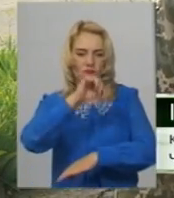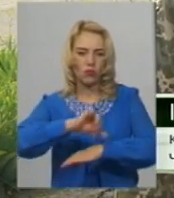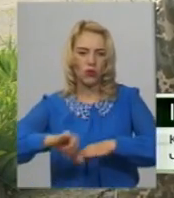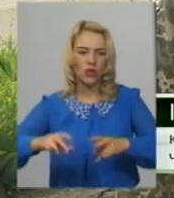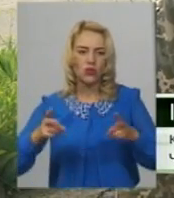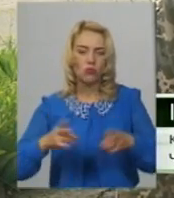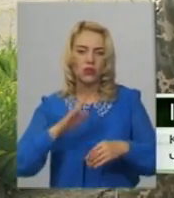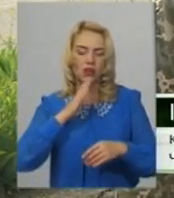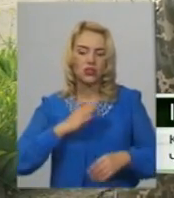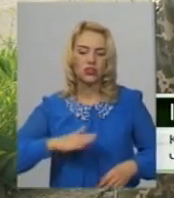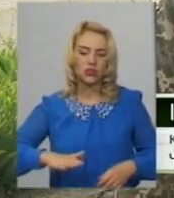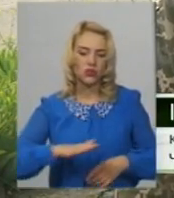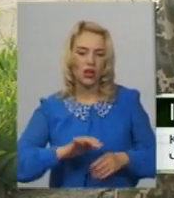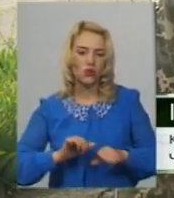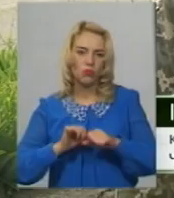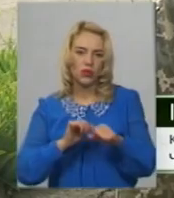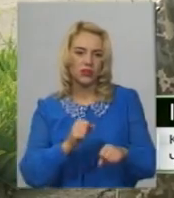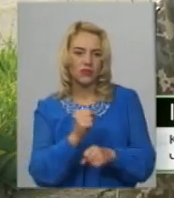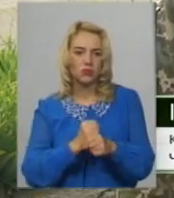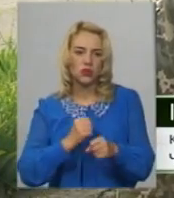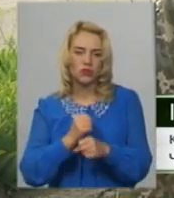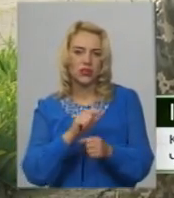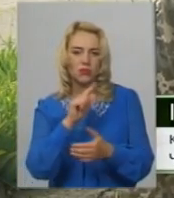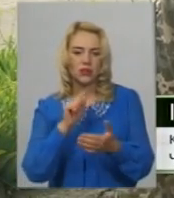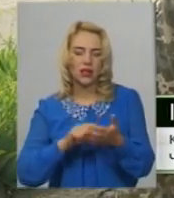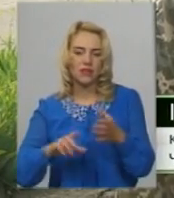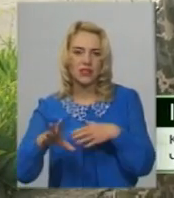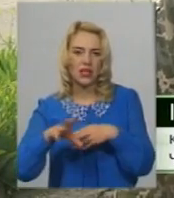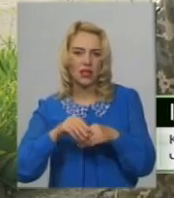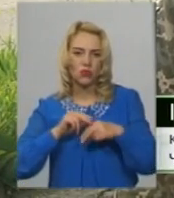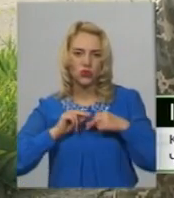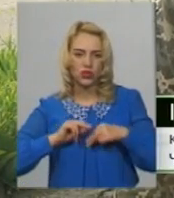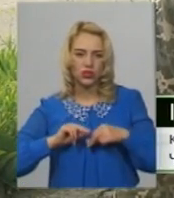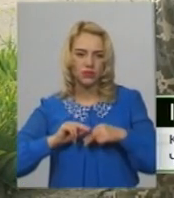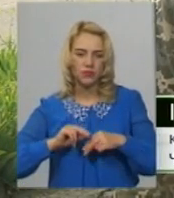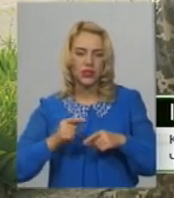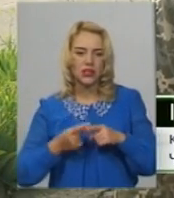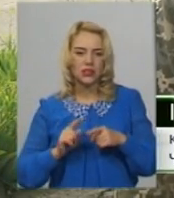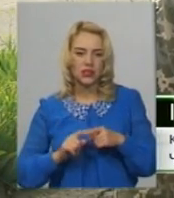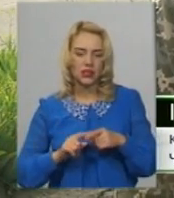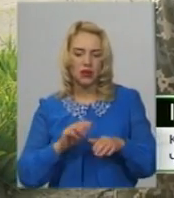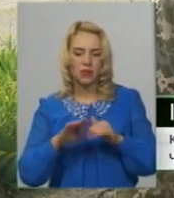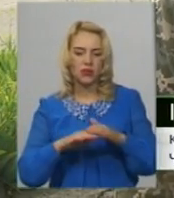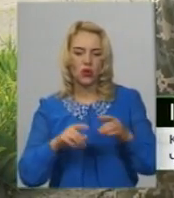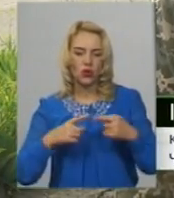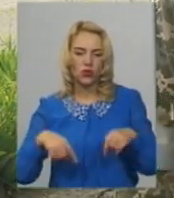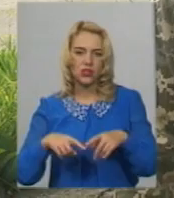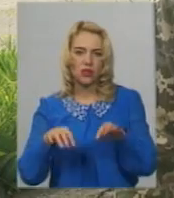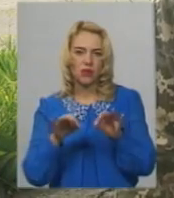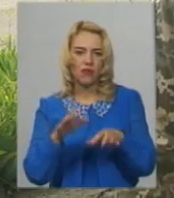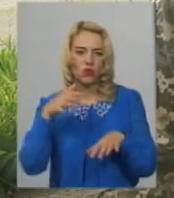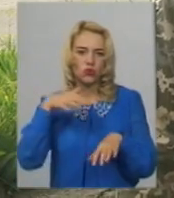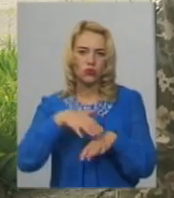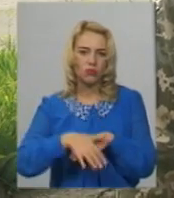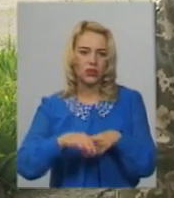нашої територіальної оборони відпрацювати питання взаємодії цих підрозділів і правильного розуміння, і